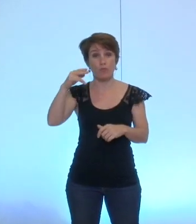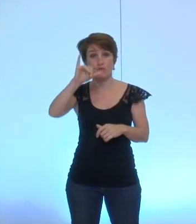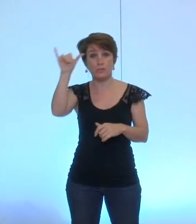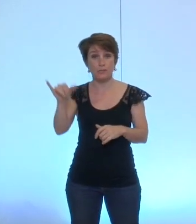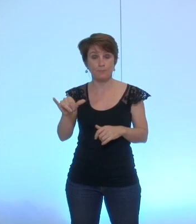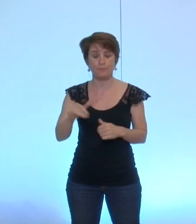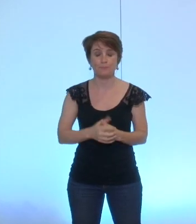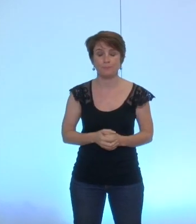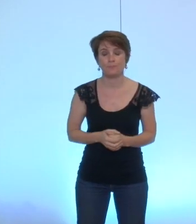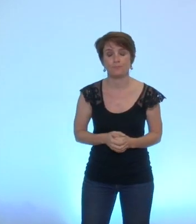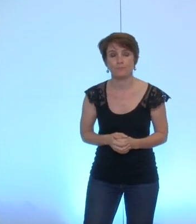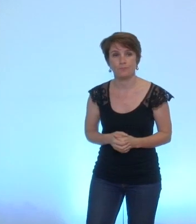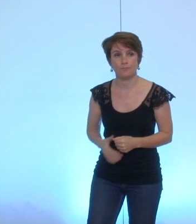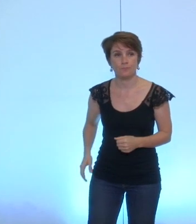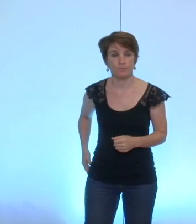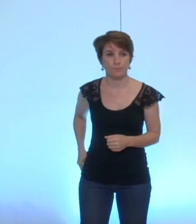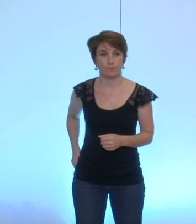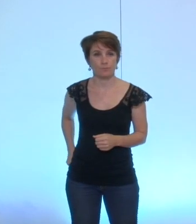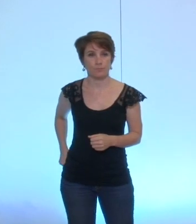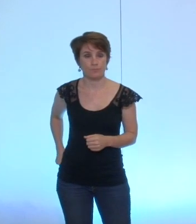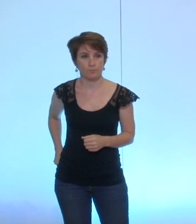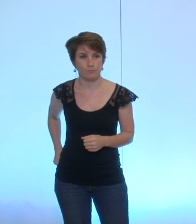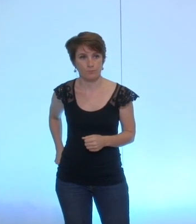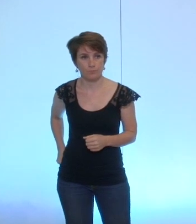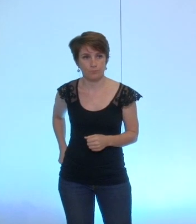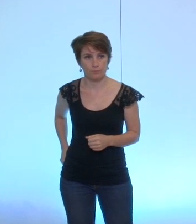par exemple je ne pas la même chose je